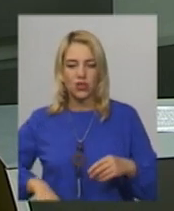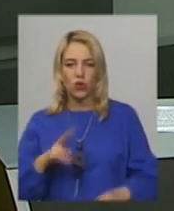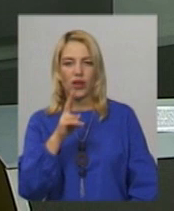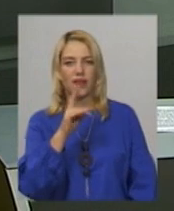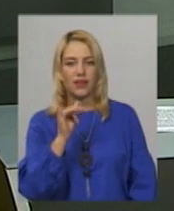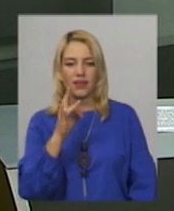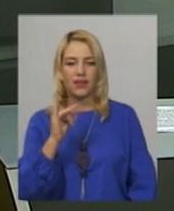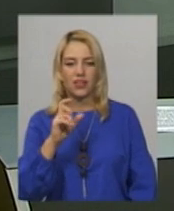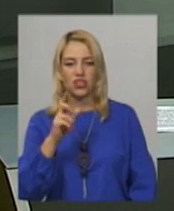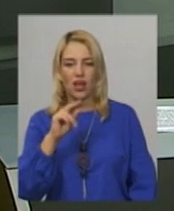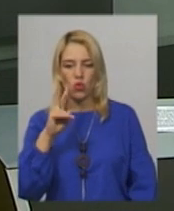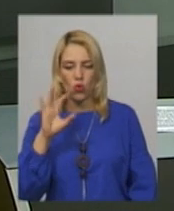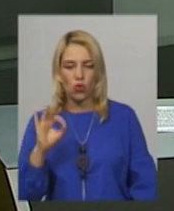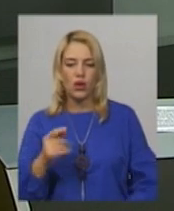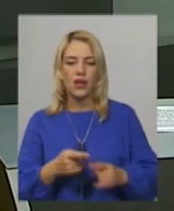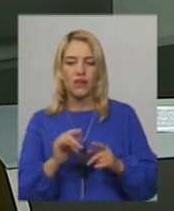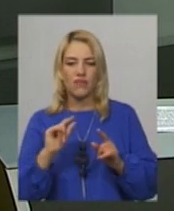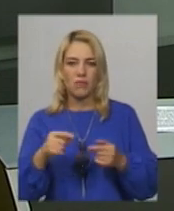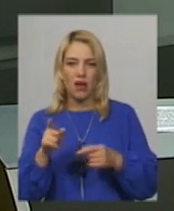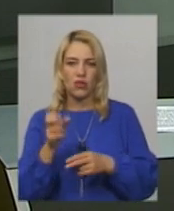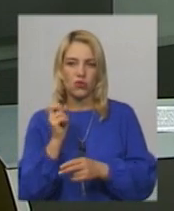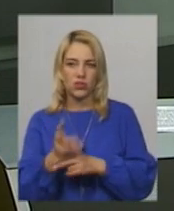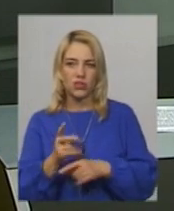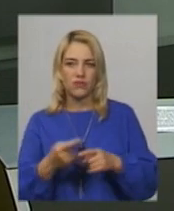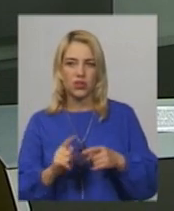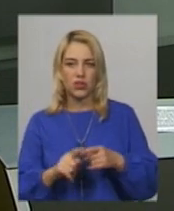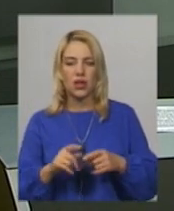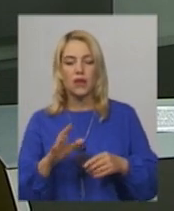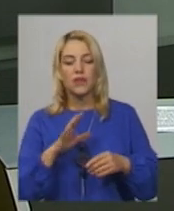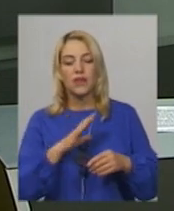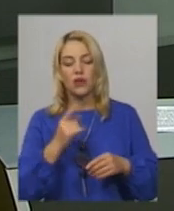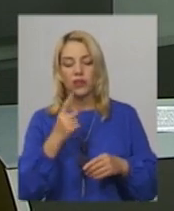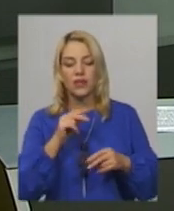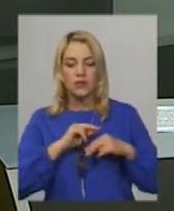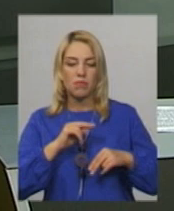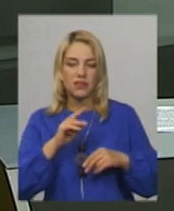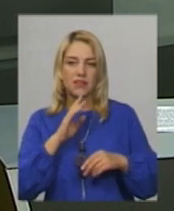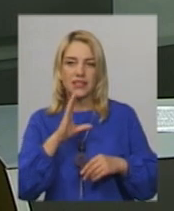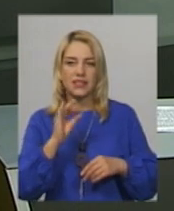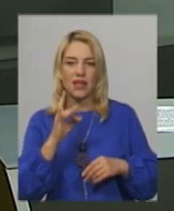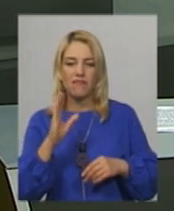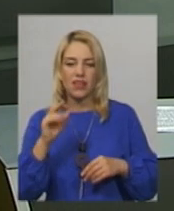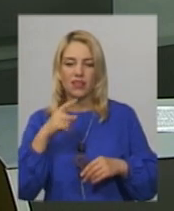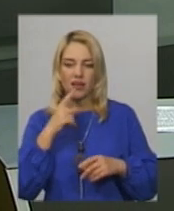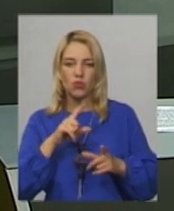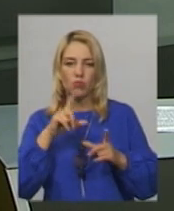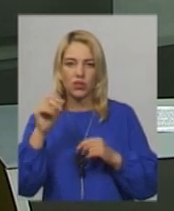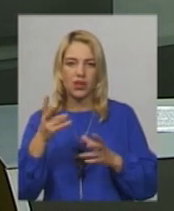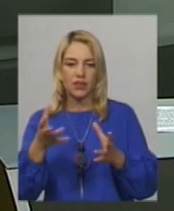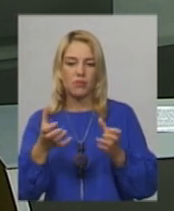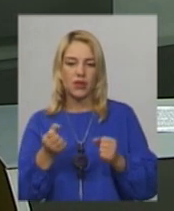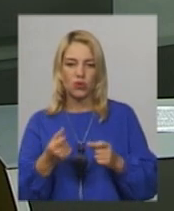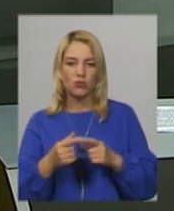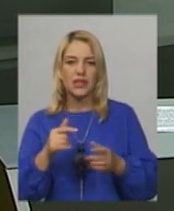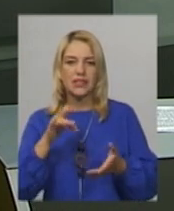його звільнення. Позавчора 15 працівників перебували у Києві. Одна з працівниць Олена Серветник каже, поїхали на прийом до голови